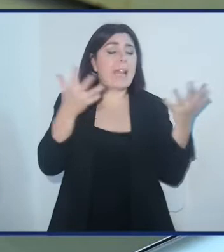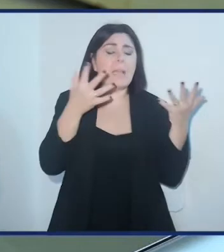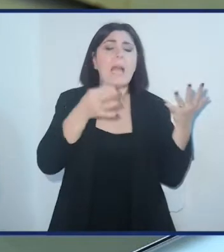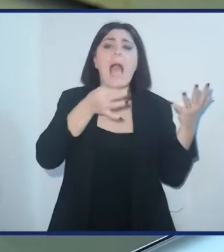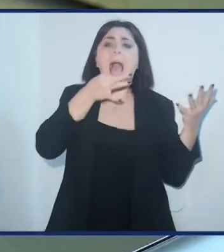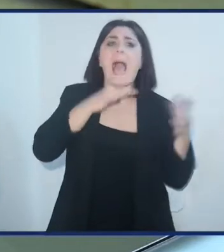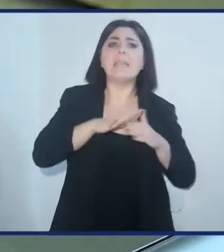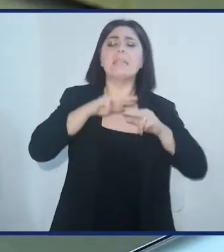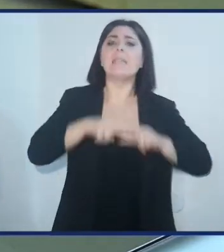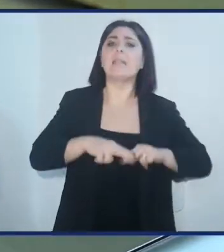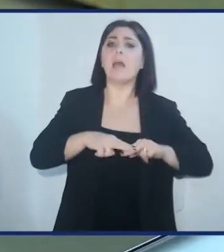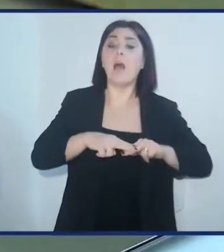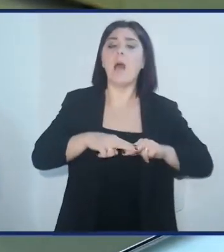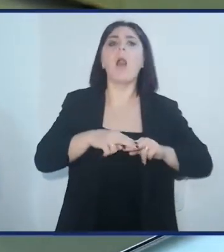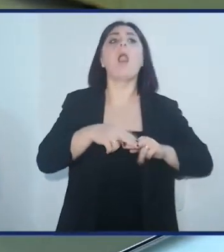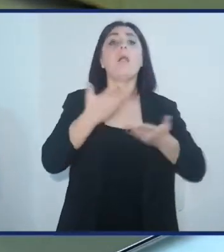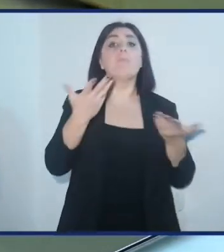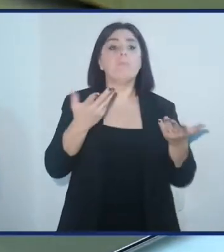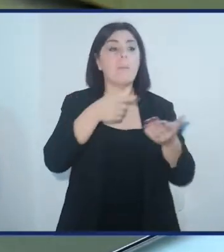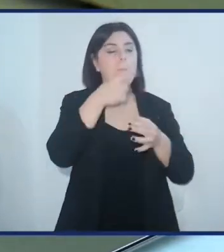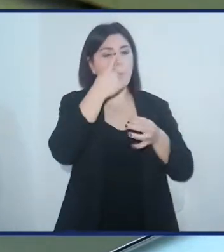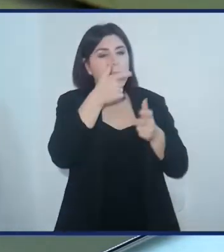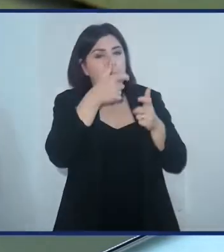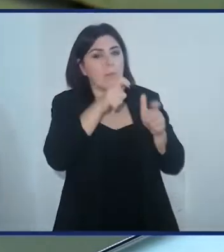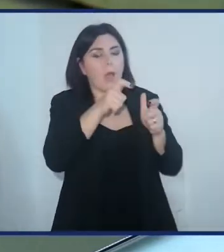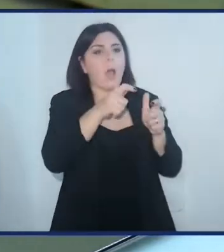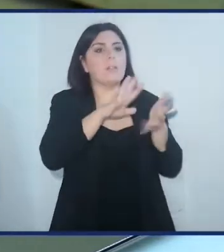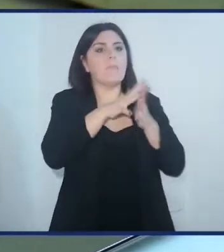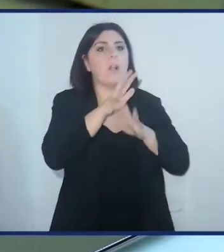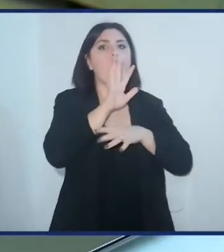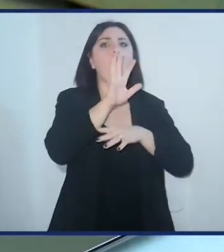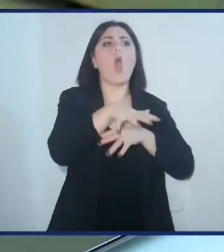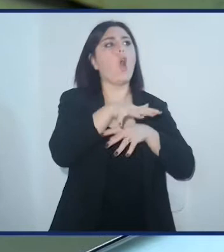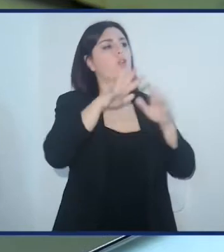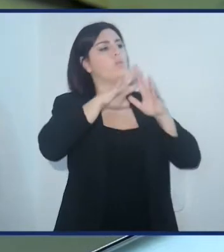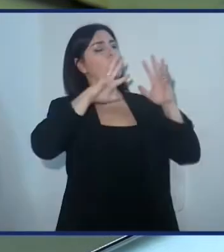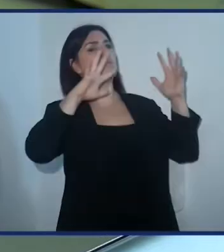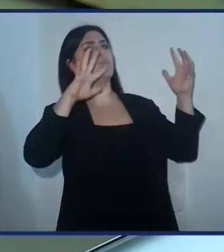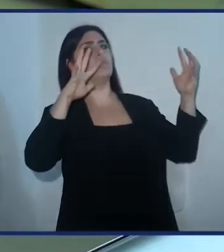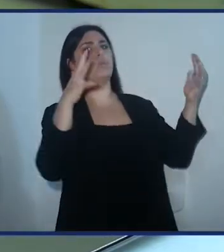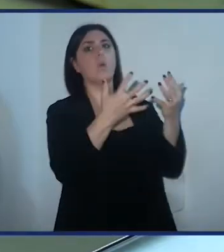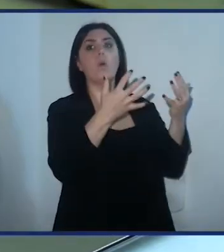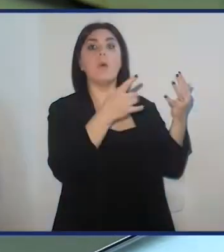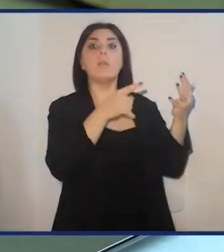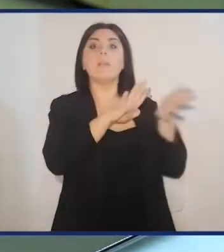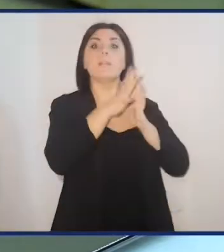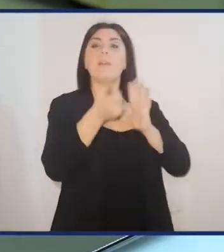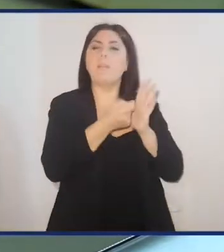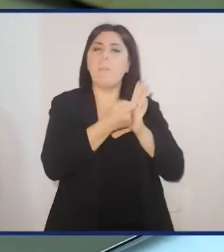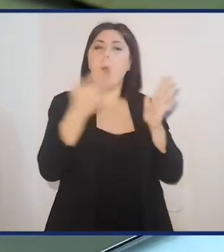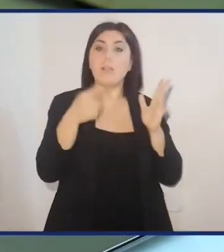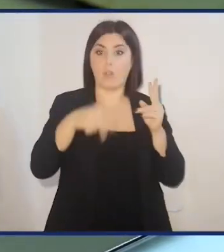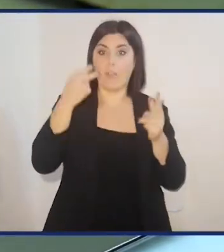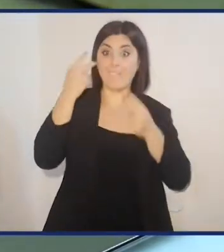di adattarsi, ha consentito a queste specie di colonizzare tutto. E una cosa molto importante, come